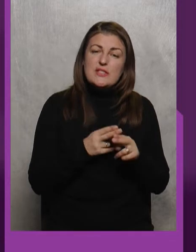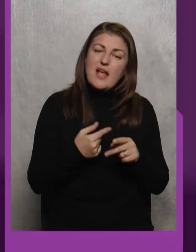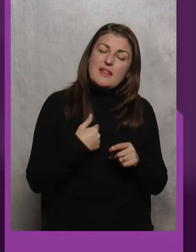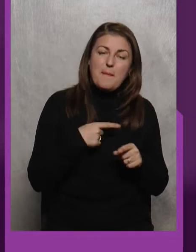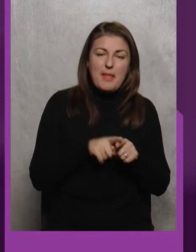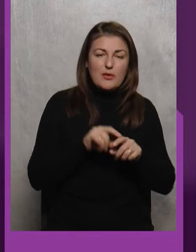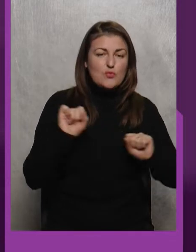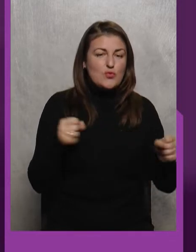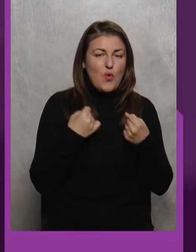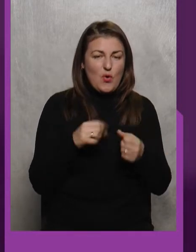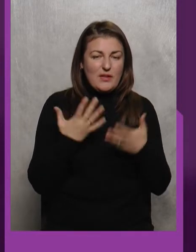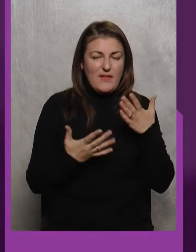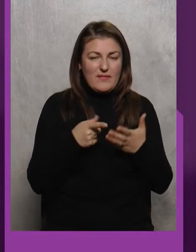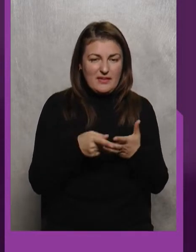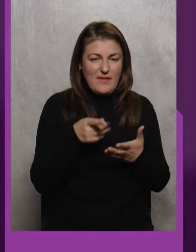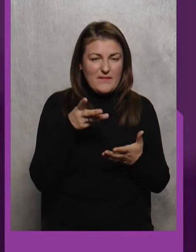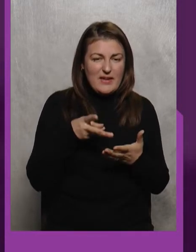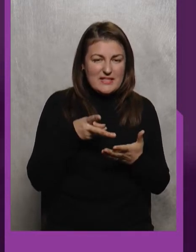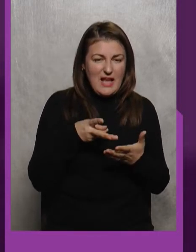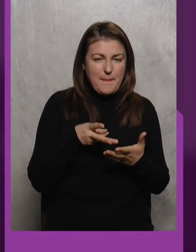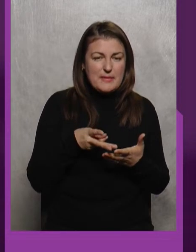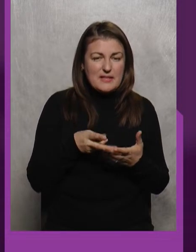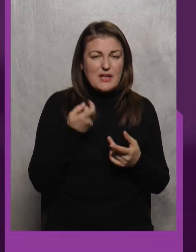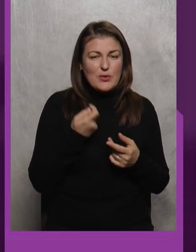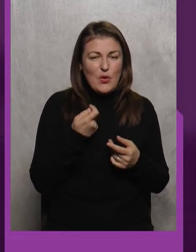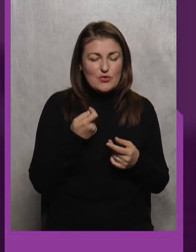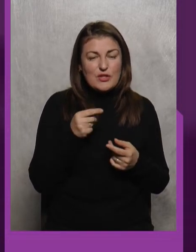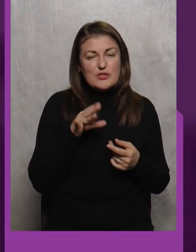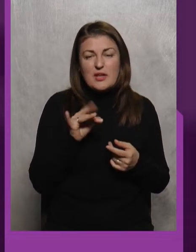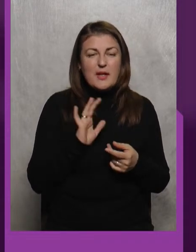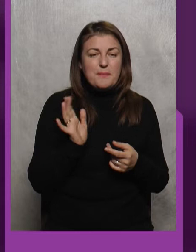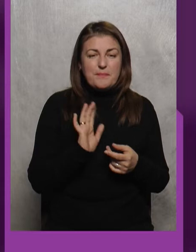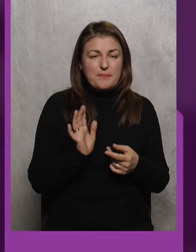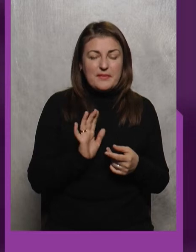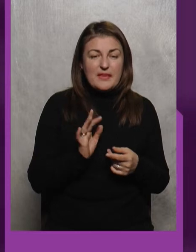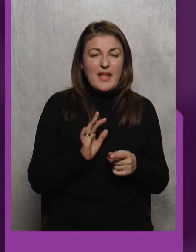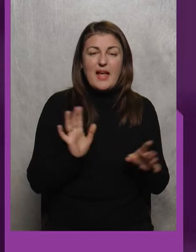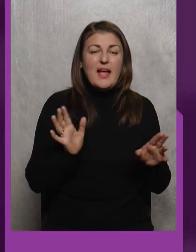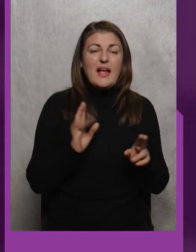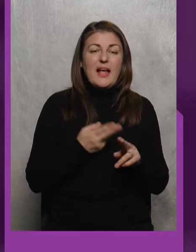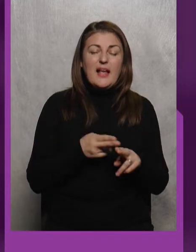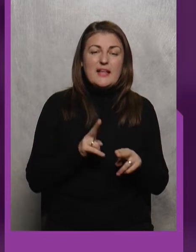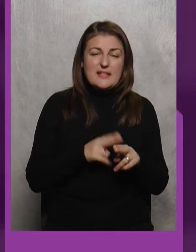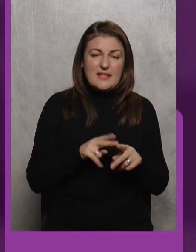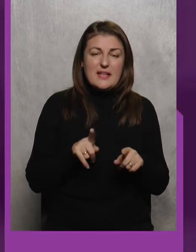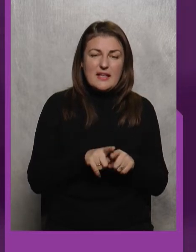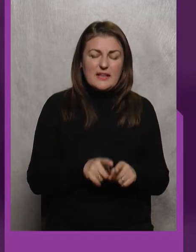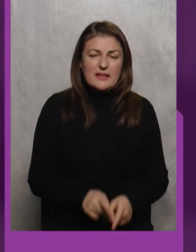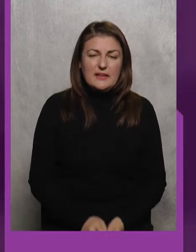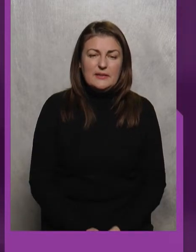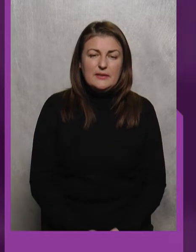прискорили Мабуть Що запис трішечки Чи мені лише здається Такі активні дії ідуть